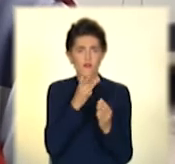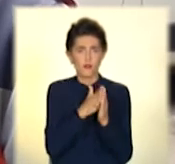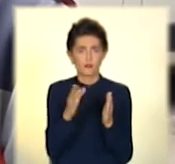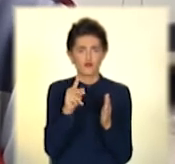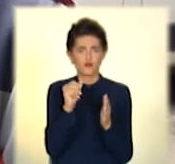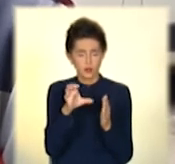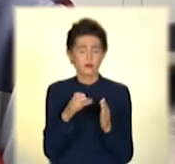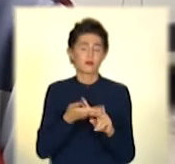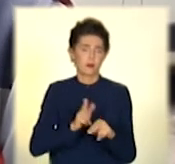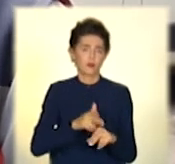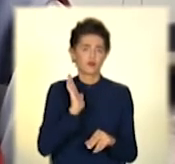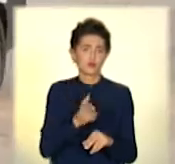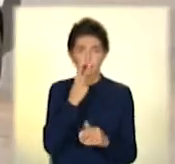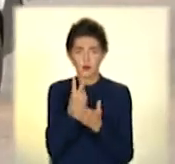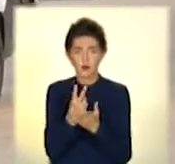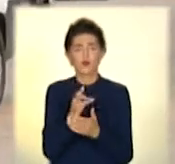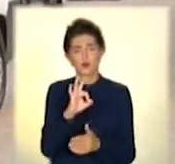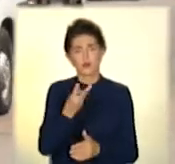скорої допомоги виїжджає на ці визови.